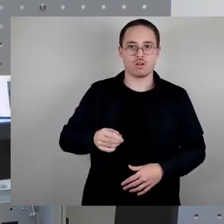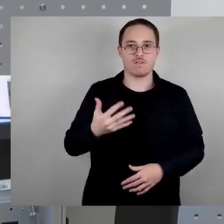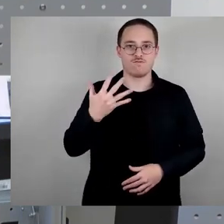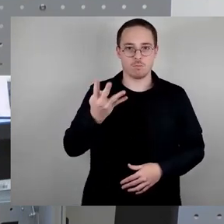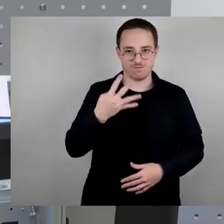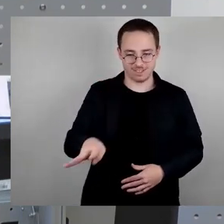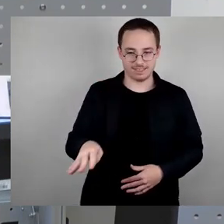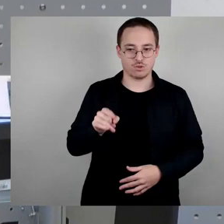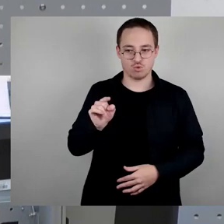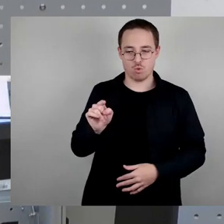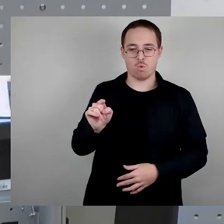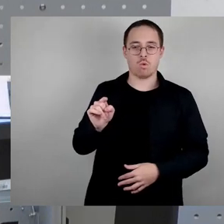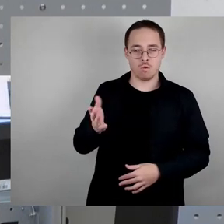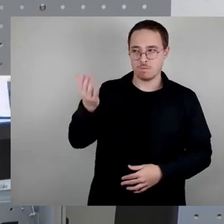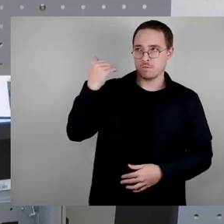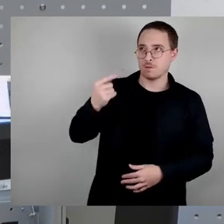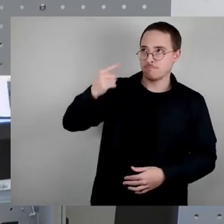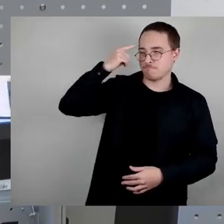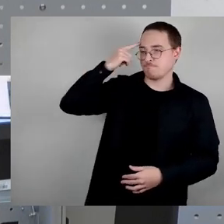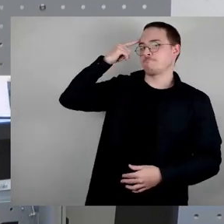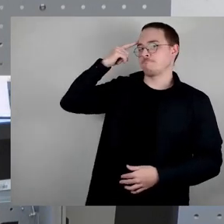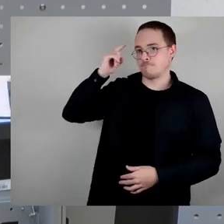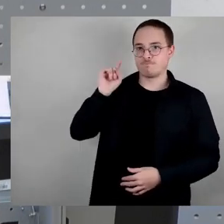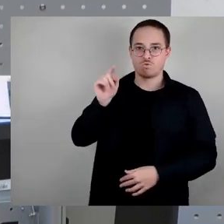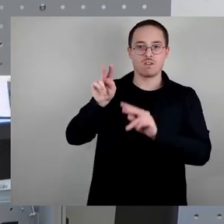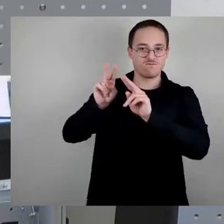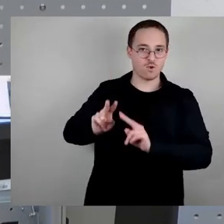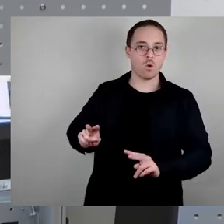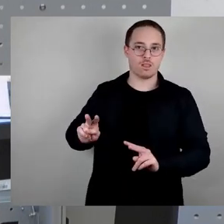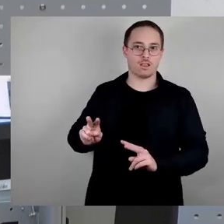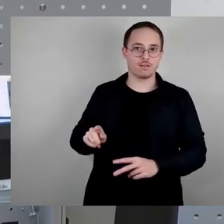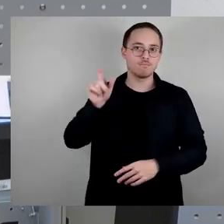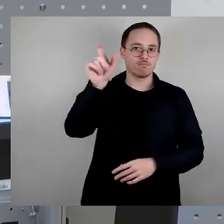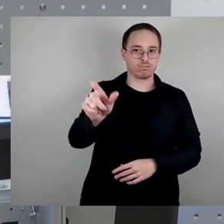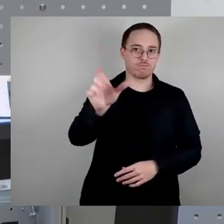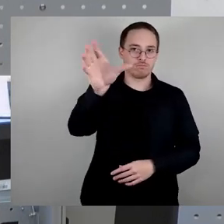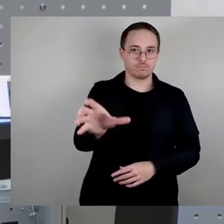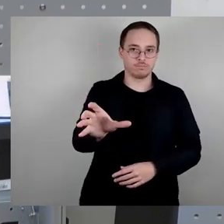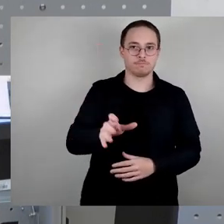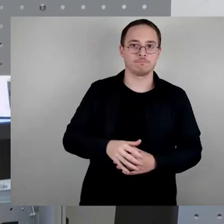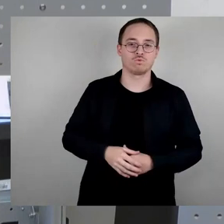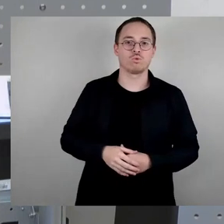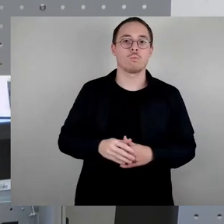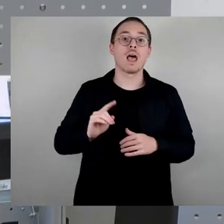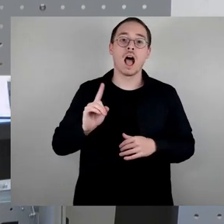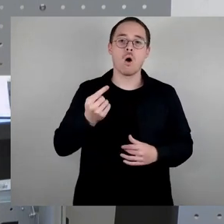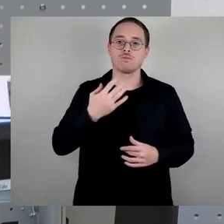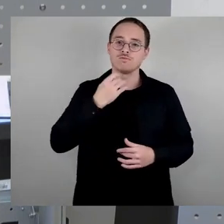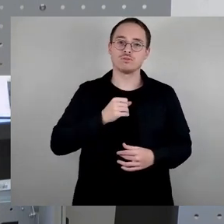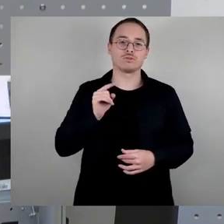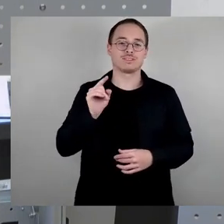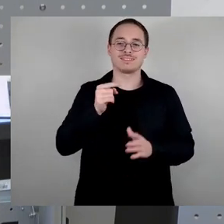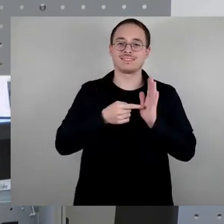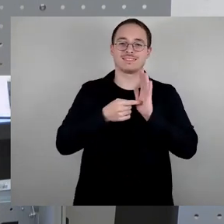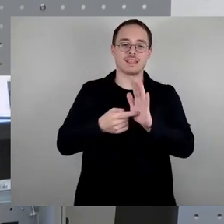Orientierung bieten hier zum Beispiel Form des Gedenkens an ähnliche Angriffe auf die Zivilbevölkerung in Hiroshima und Nagasaki. Zudem